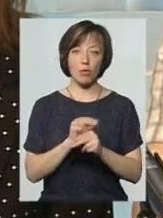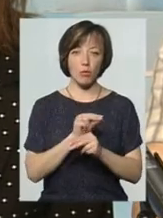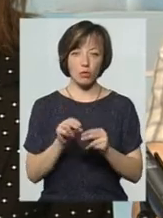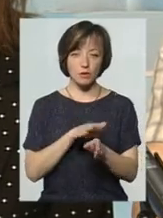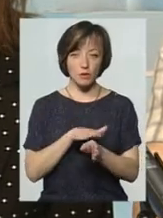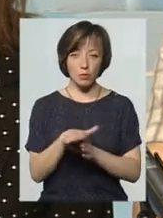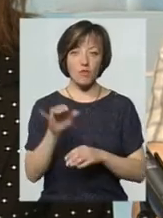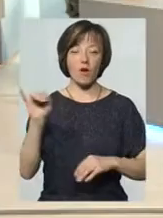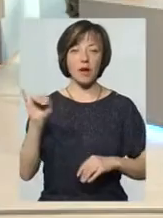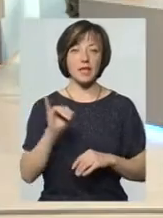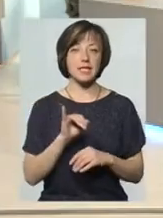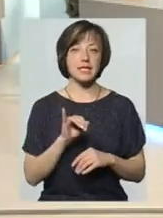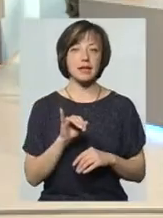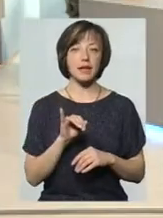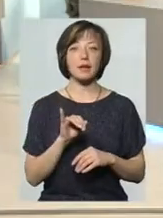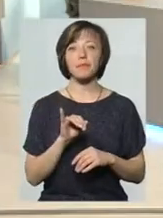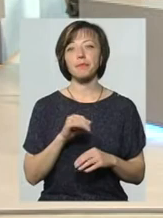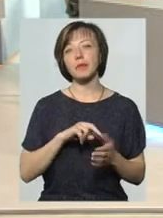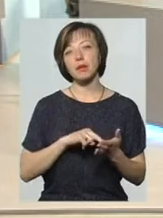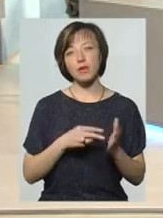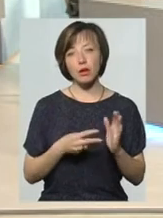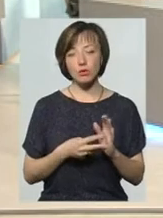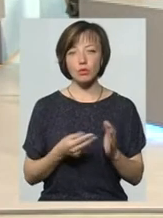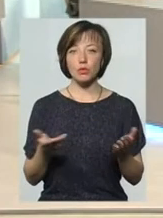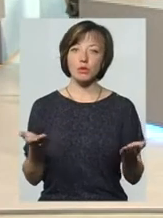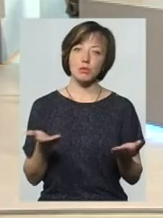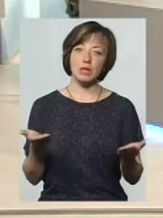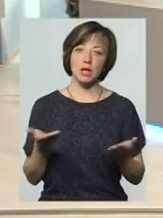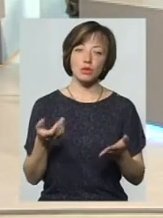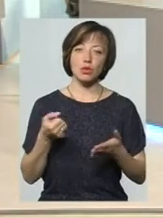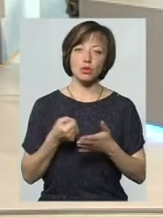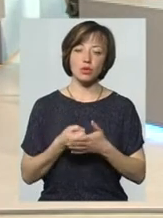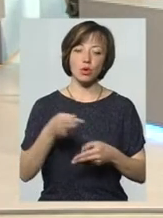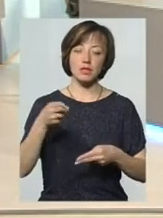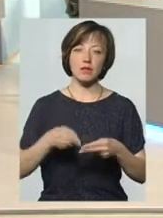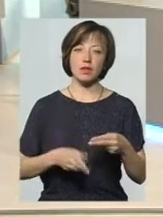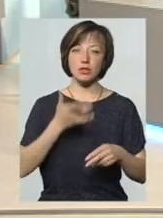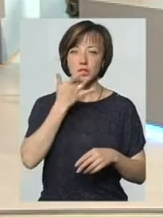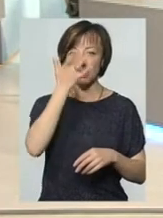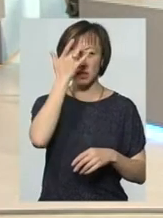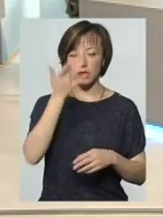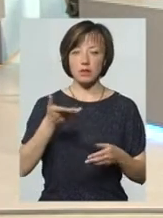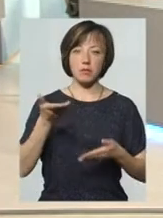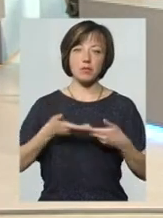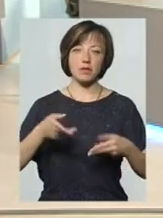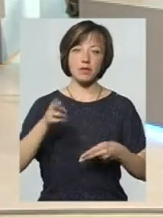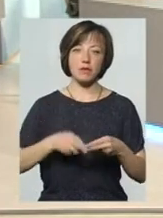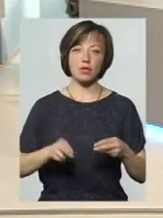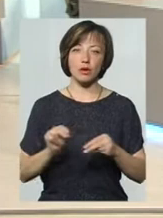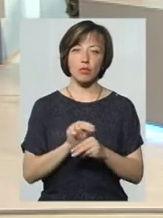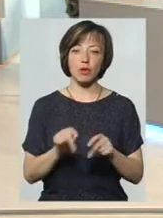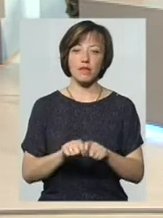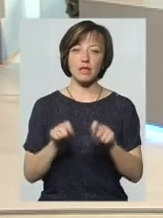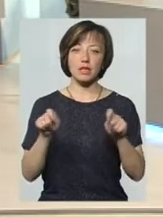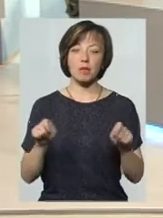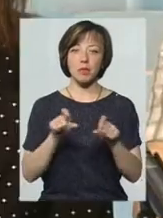і так собі плануємо, що десь до завершення літа, і ми завершимо ремонт, і відкриємо амбулаторію